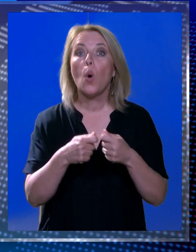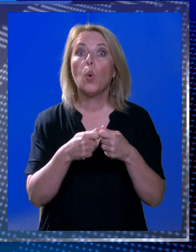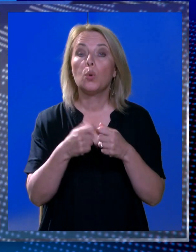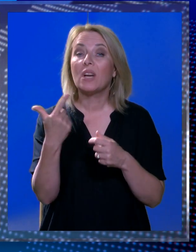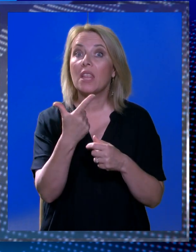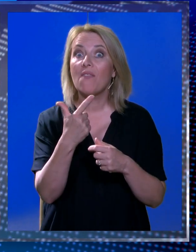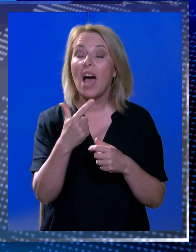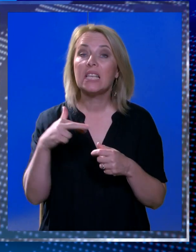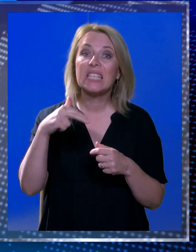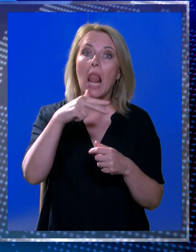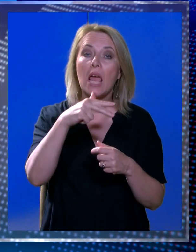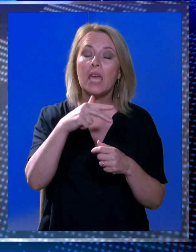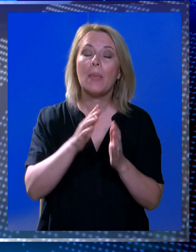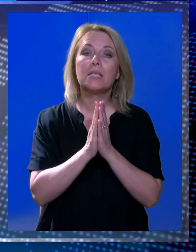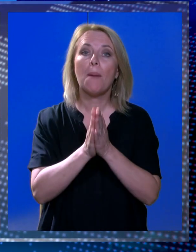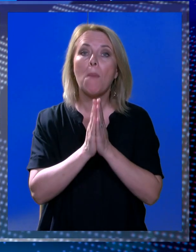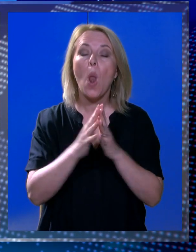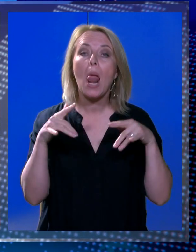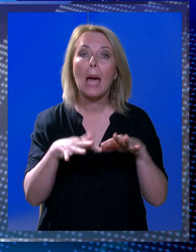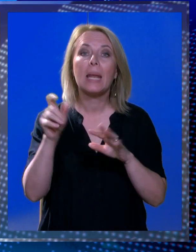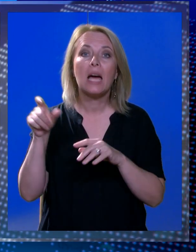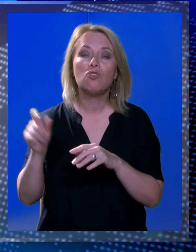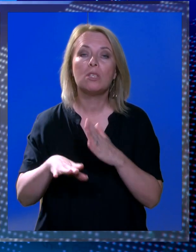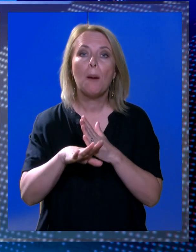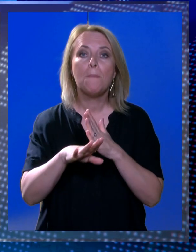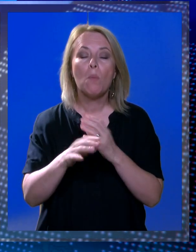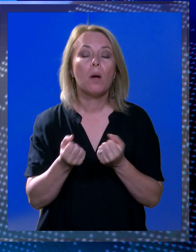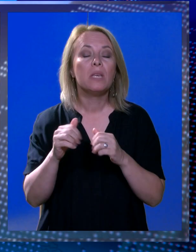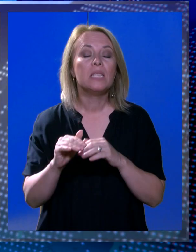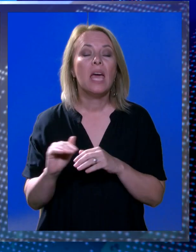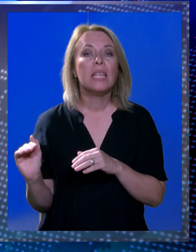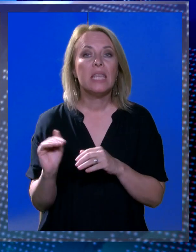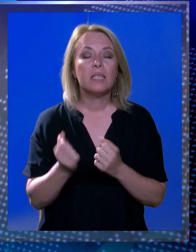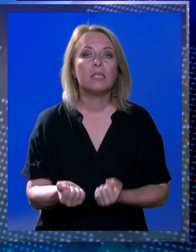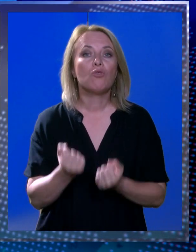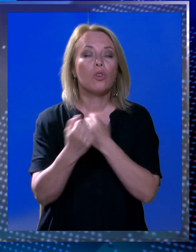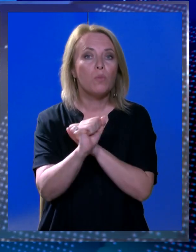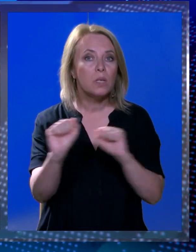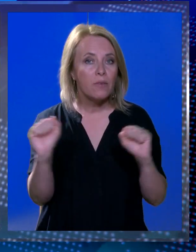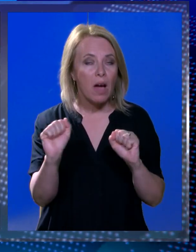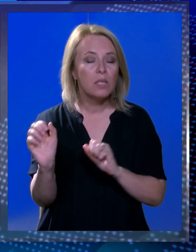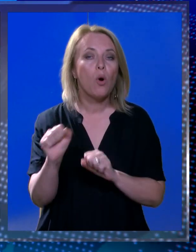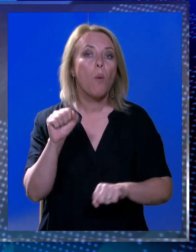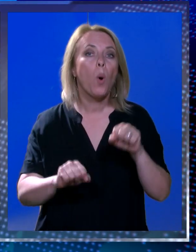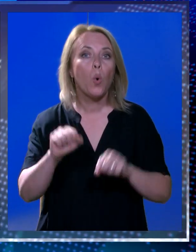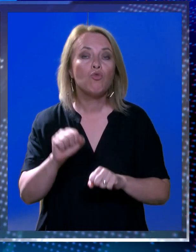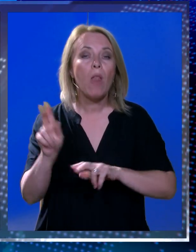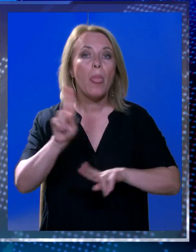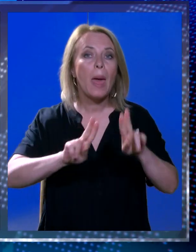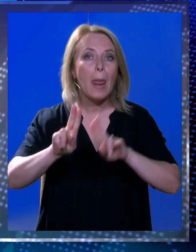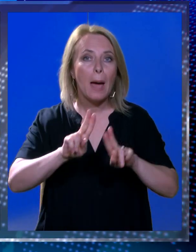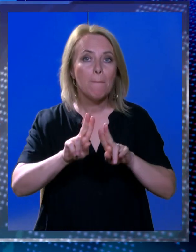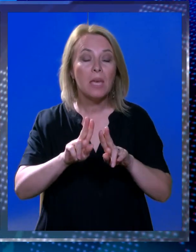Udruga dva skalina zamolila građane za pomoć kako bi se djeci s teškoćama u razvoju omogućile prijeko potrebne terapije. U